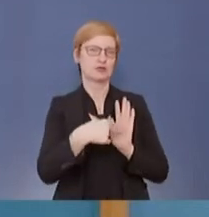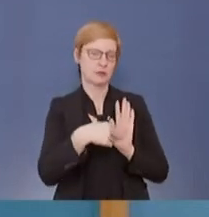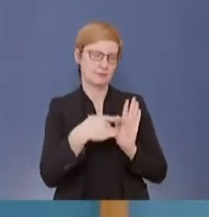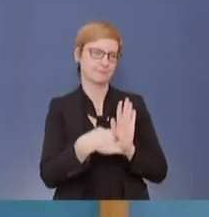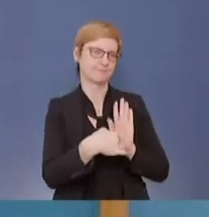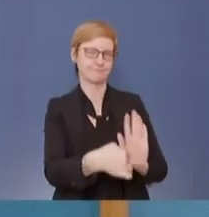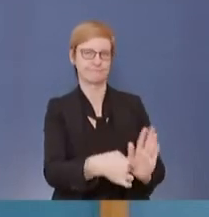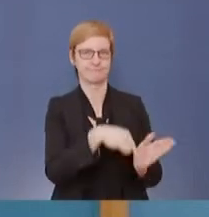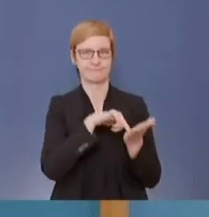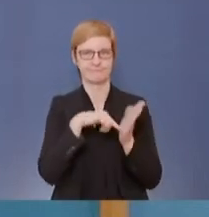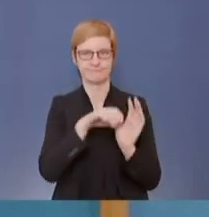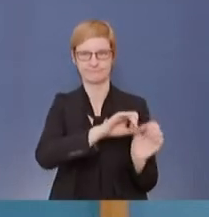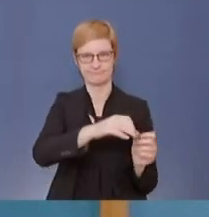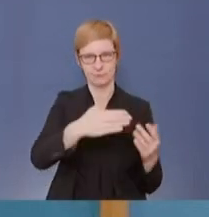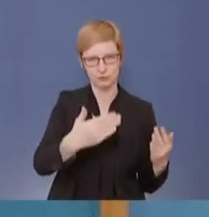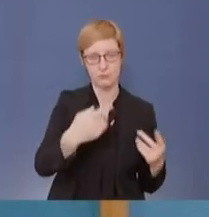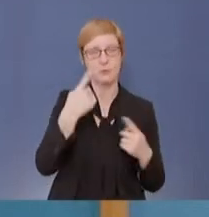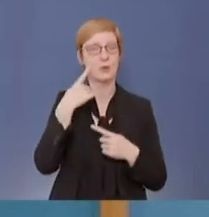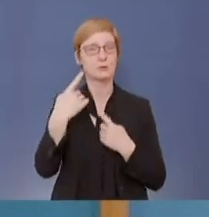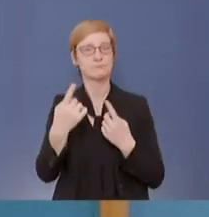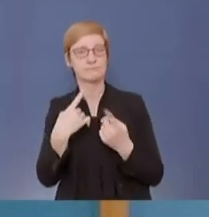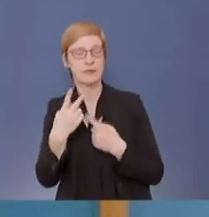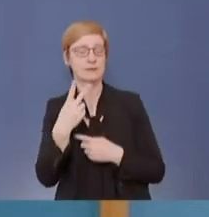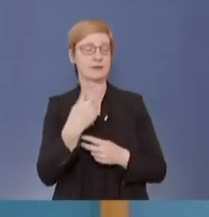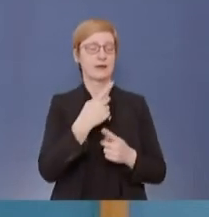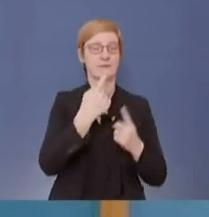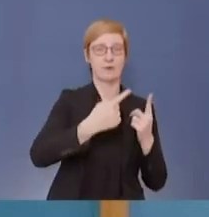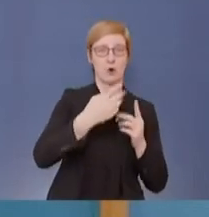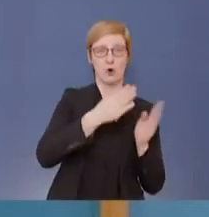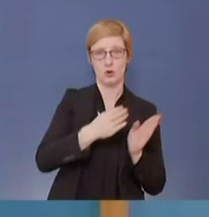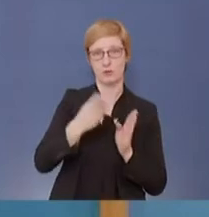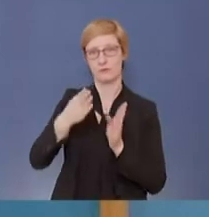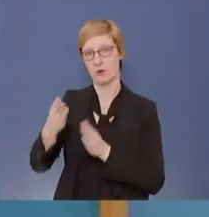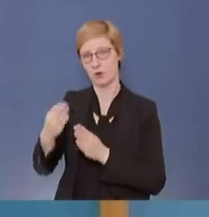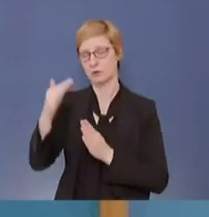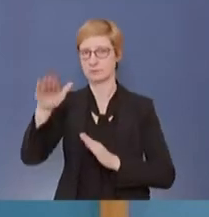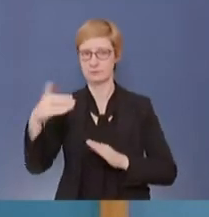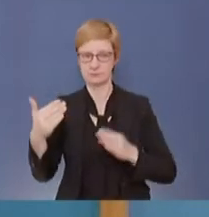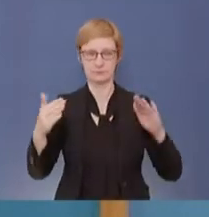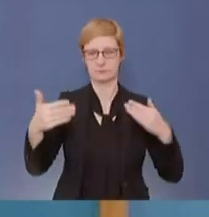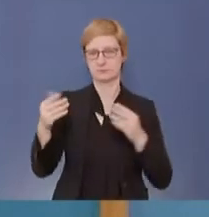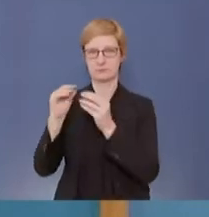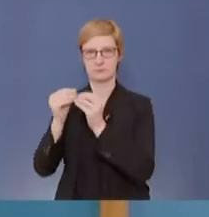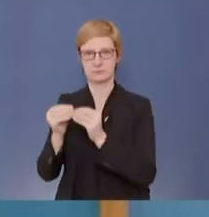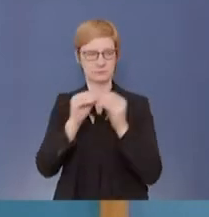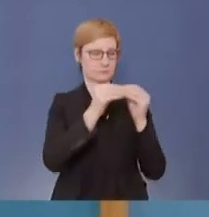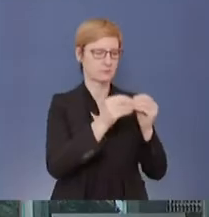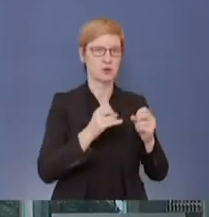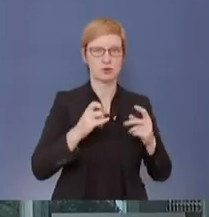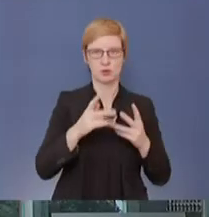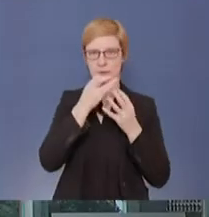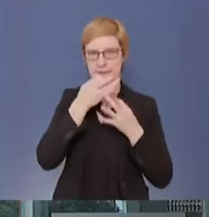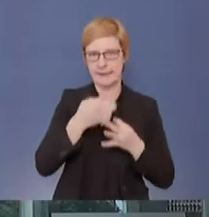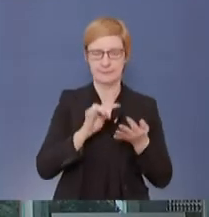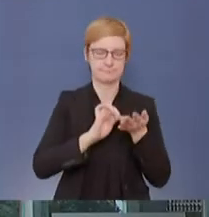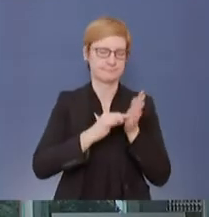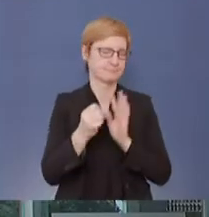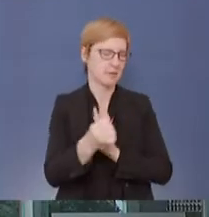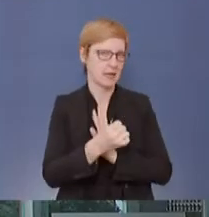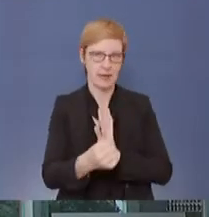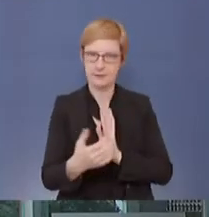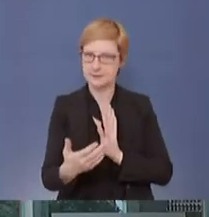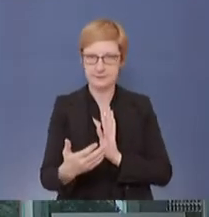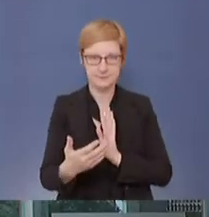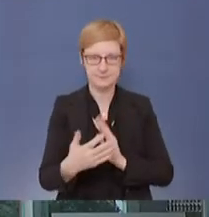beiden Verordnungen werden diskutiert. Da kann man über Details jetzt im Moment keine Auskunft geben. Ich möchte aber an dieser Stelle nochmal